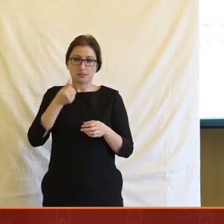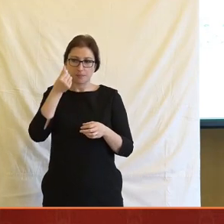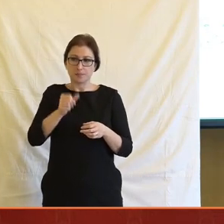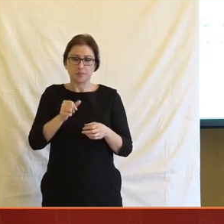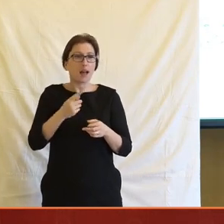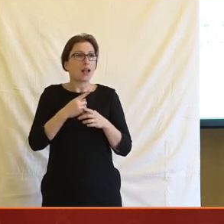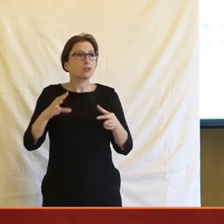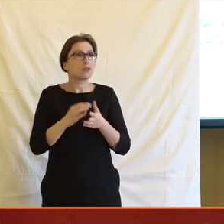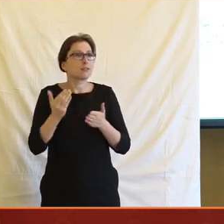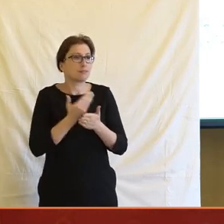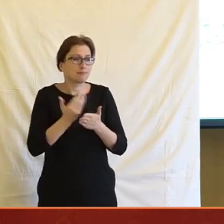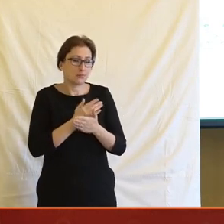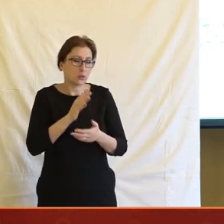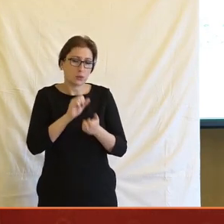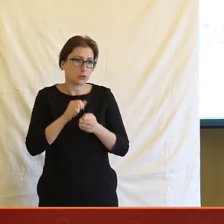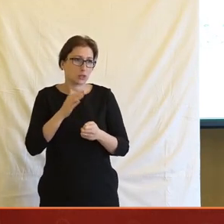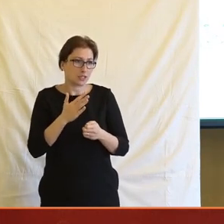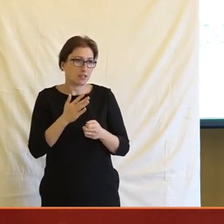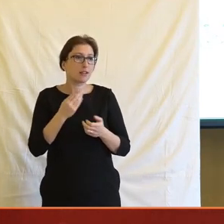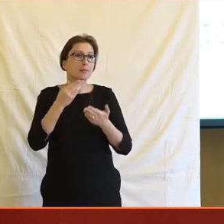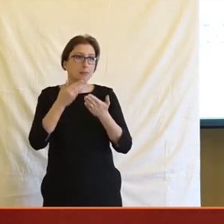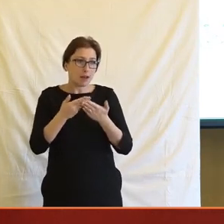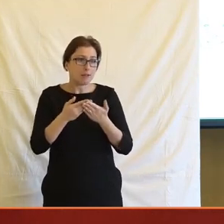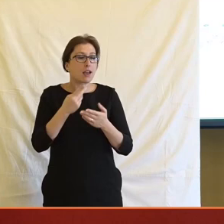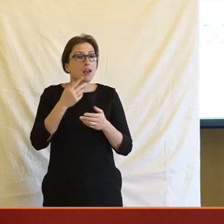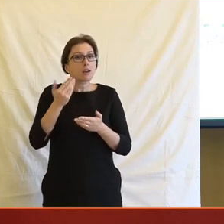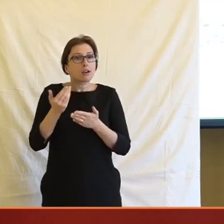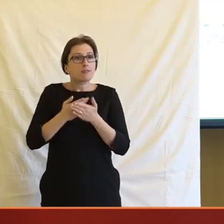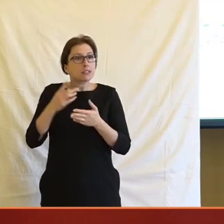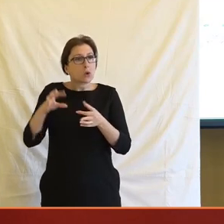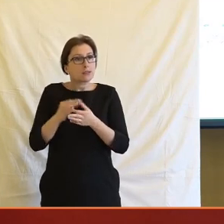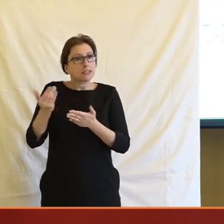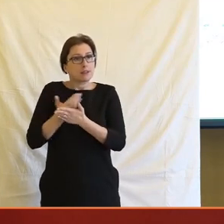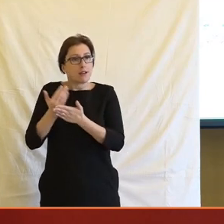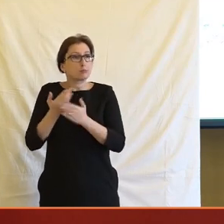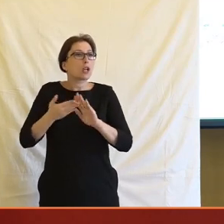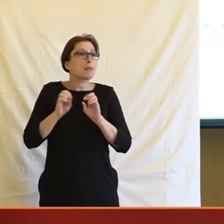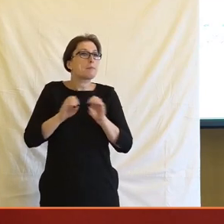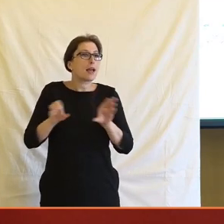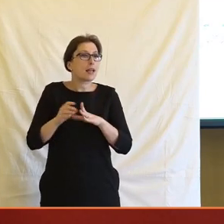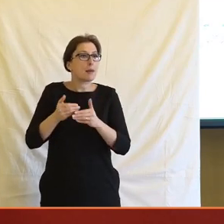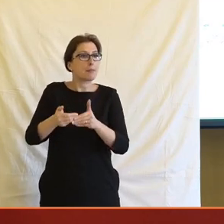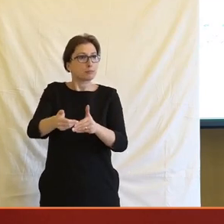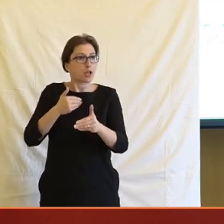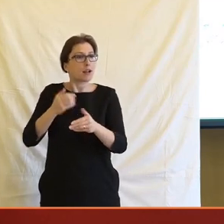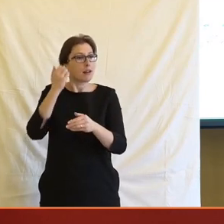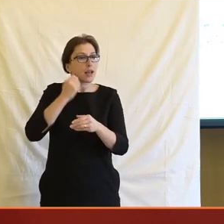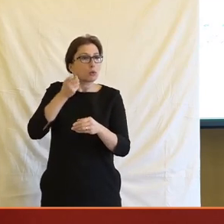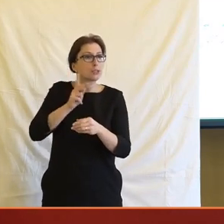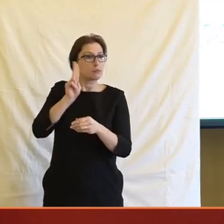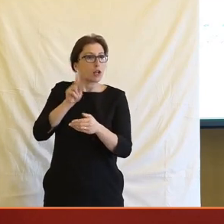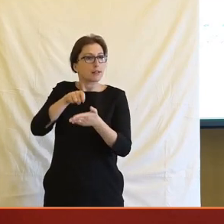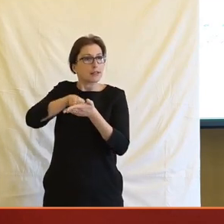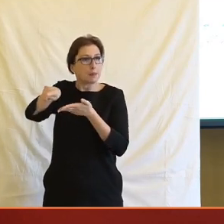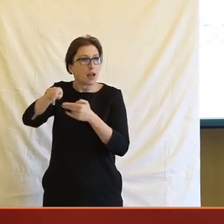kritéria komerční. A je otázka tedy, jaký najít ty komerční kritéria. Vím, že některé média, které mají předplatitelský model, tak třeba